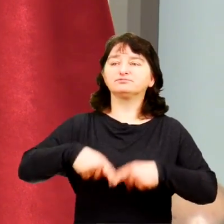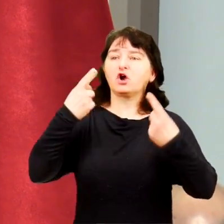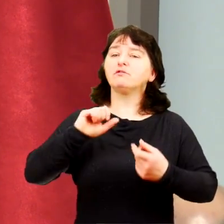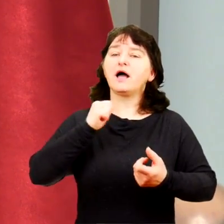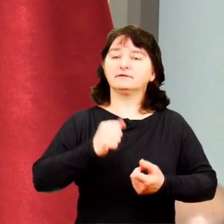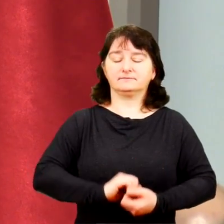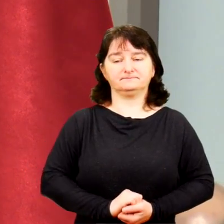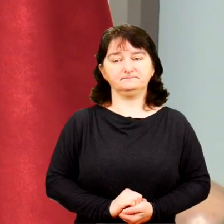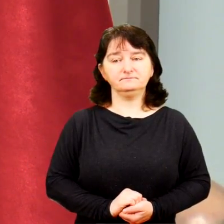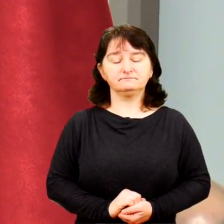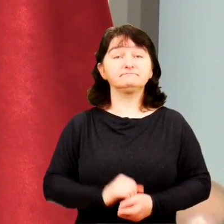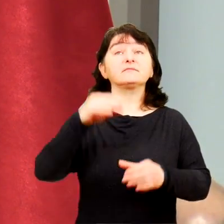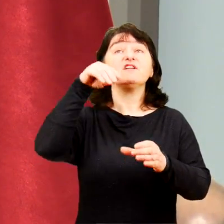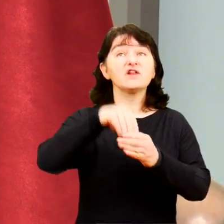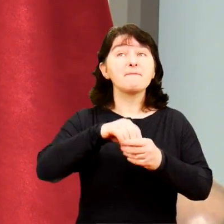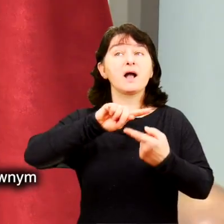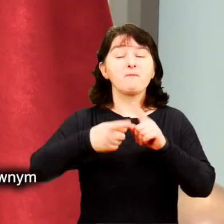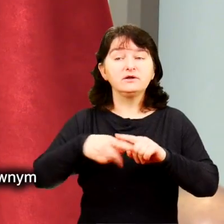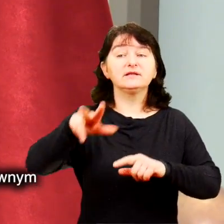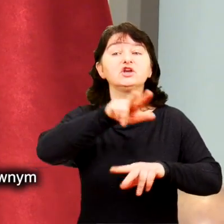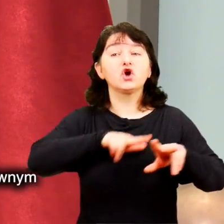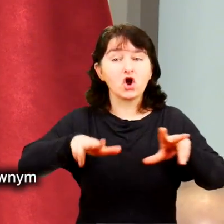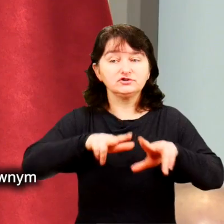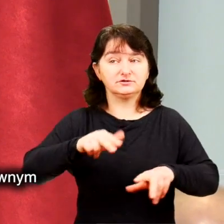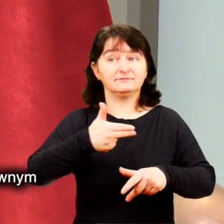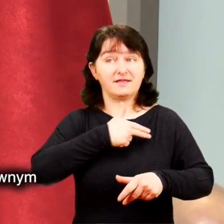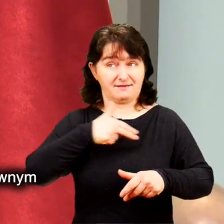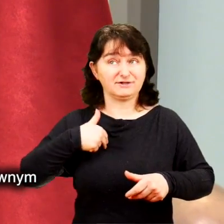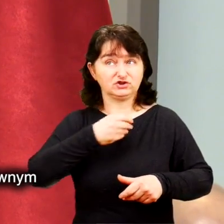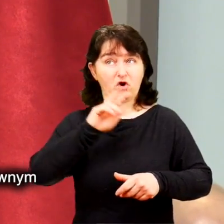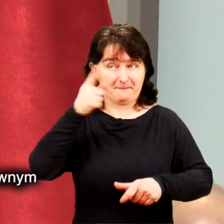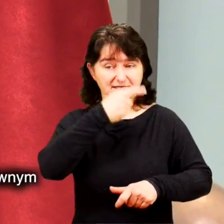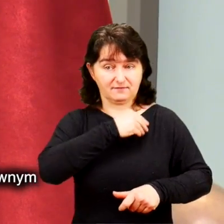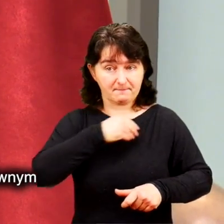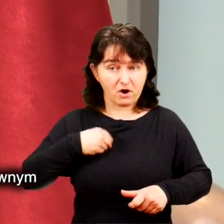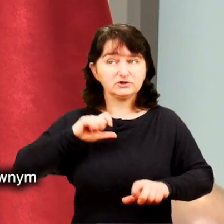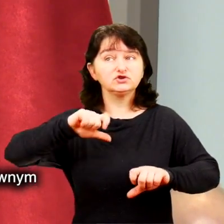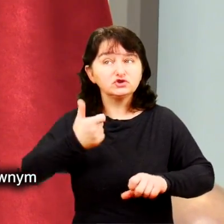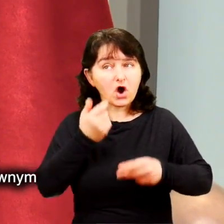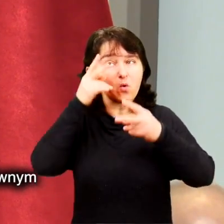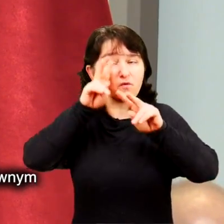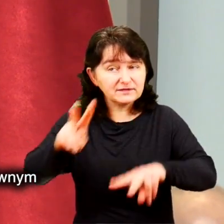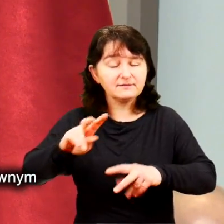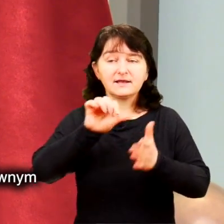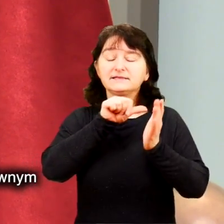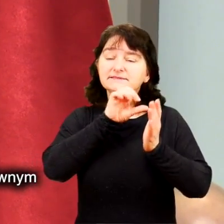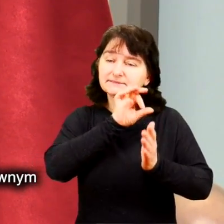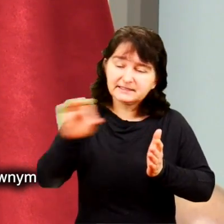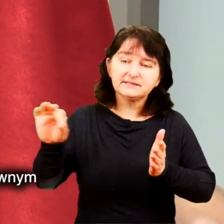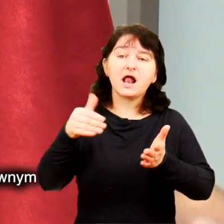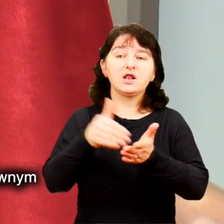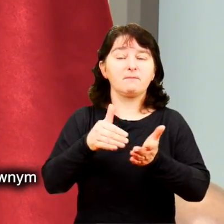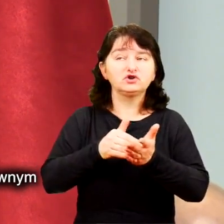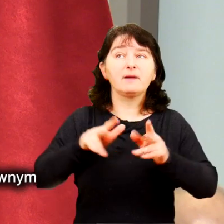przekonanie, że są dobre. W ramach polityki rodzinnej naszego państwa uwzględniane są